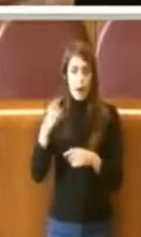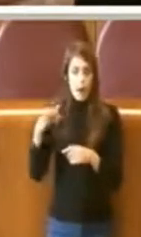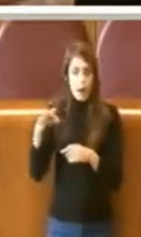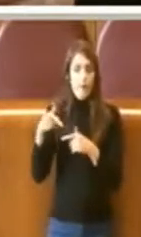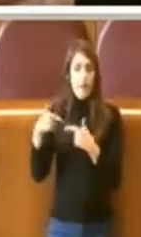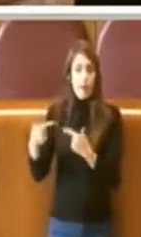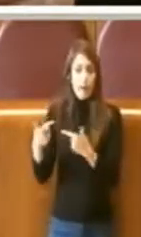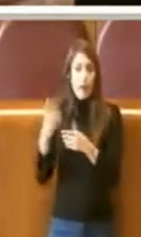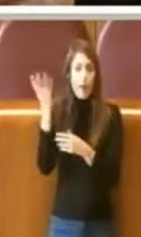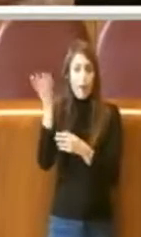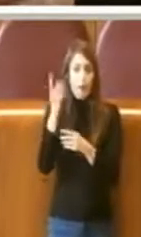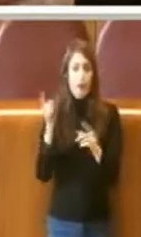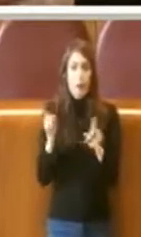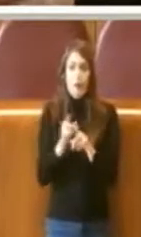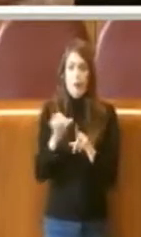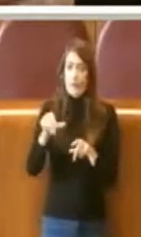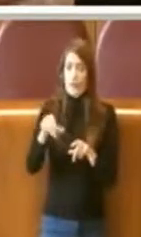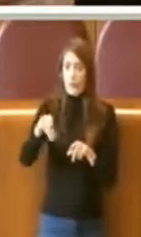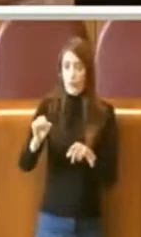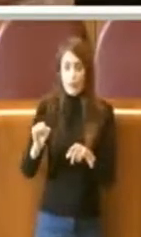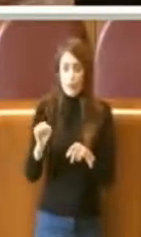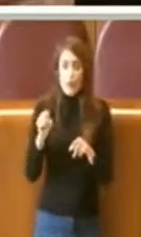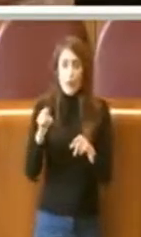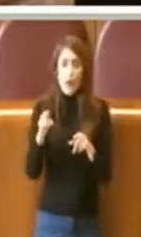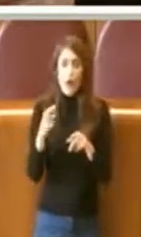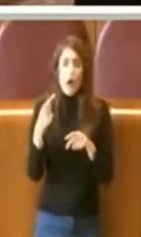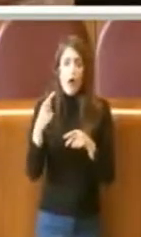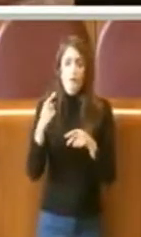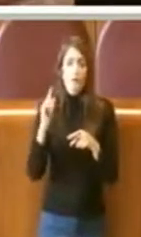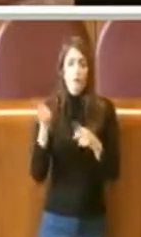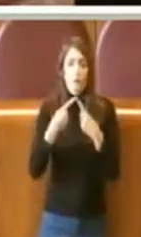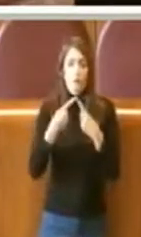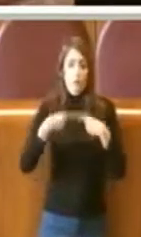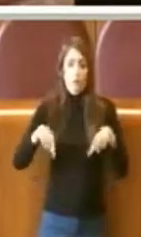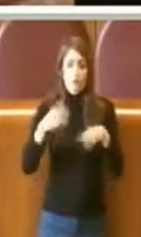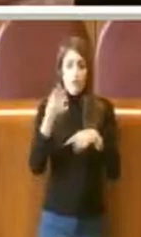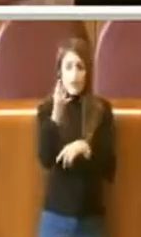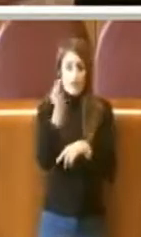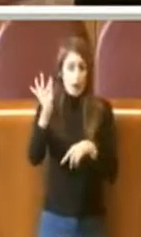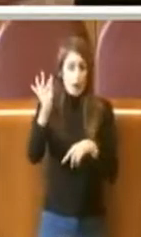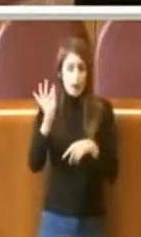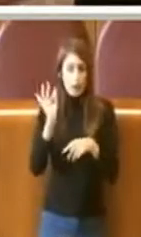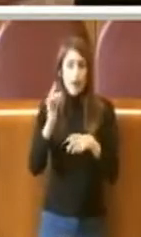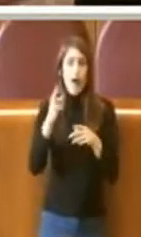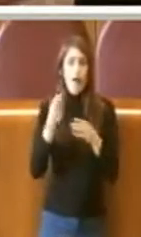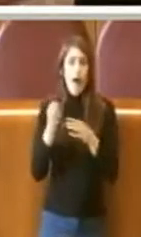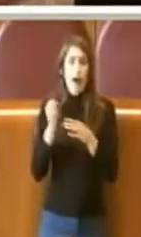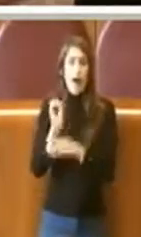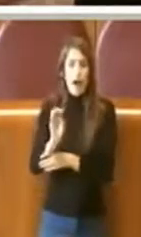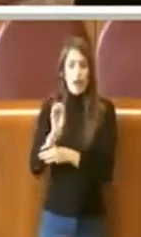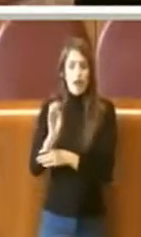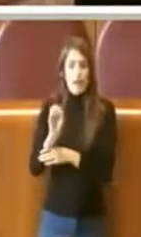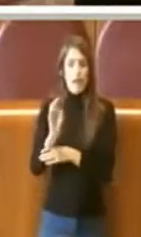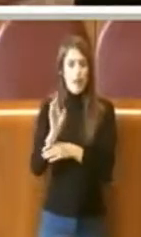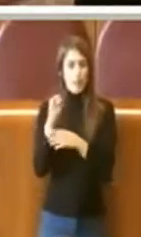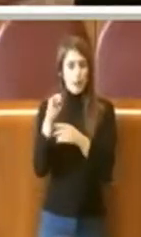e delle altre società del gruppo in amministrazione straordinaria l'addestramento, l'aggiornamento